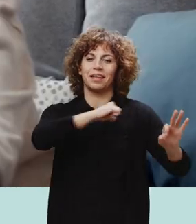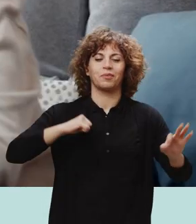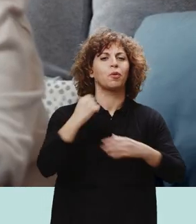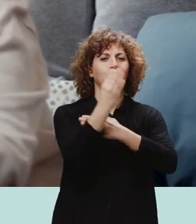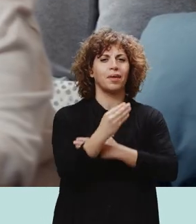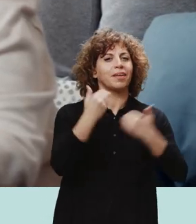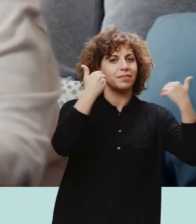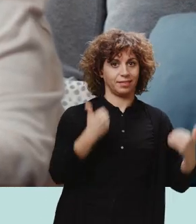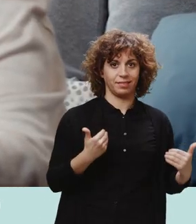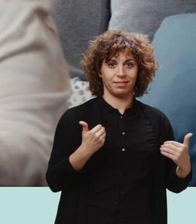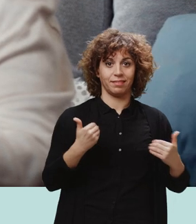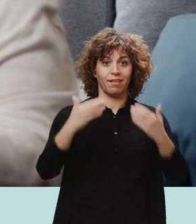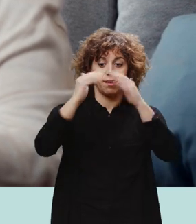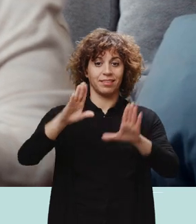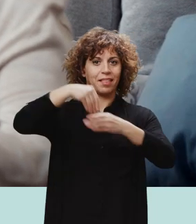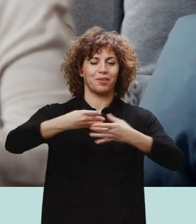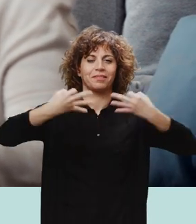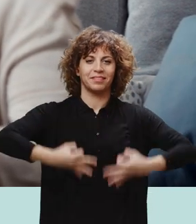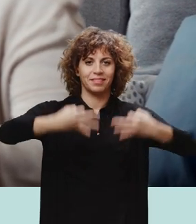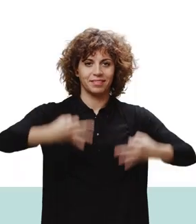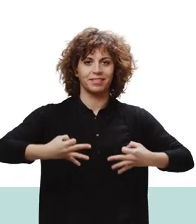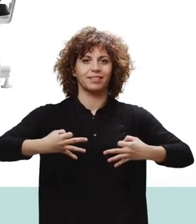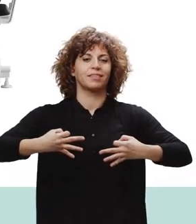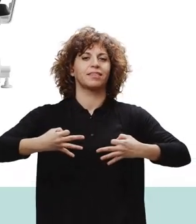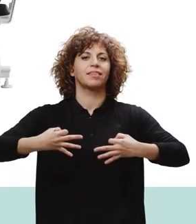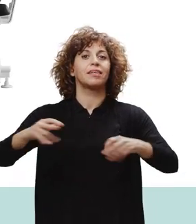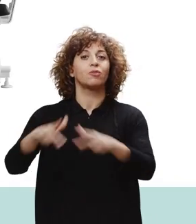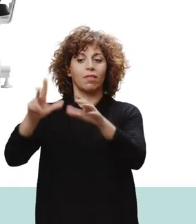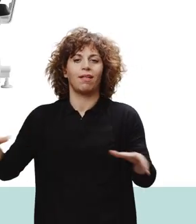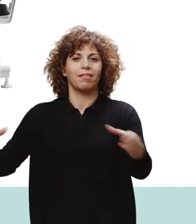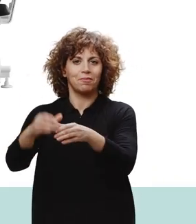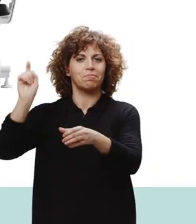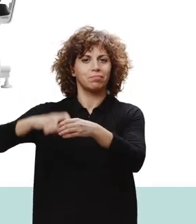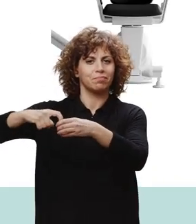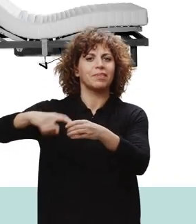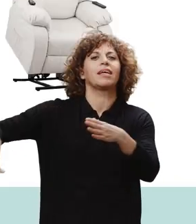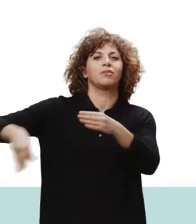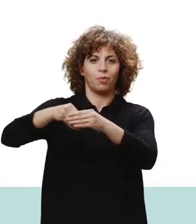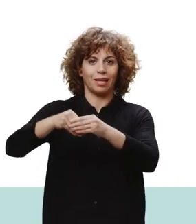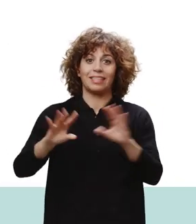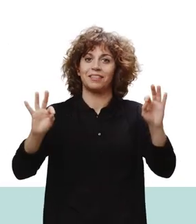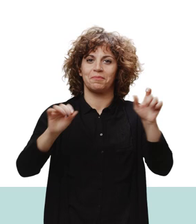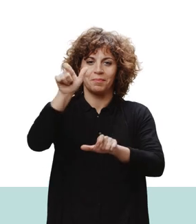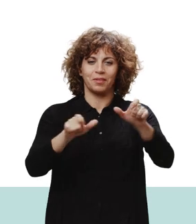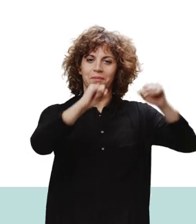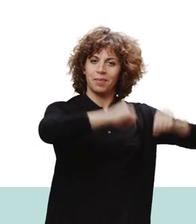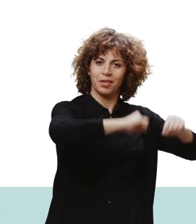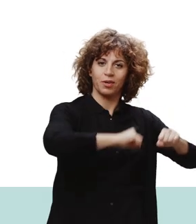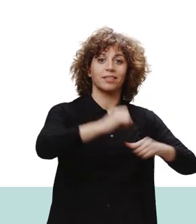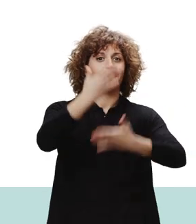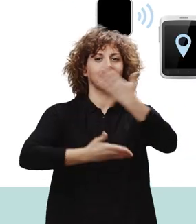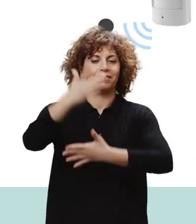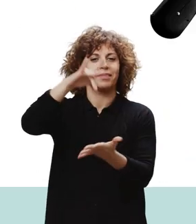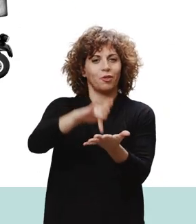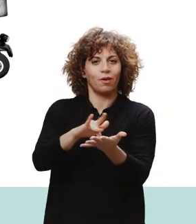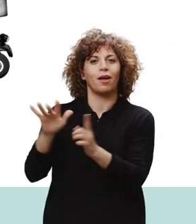adineko, ezindu edo mendetasun egoeran dauden pertsonentzat. Autonomia eta zaintza pertsonalerako, etxeko segurtasunerako, eta